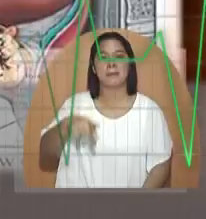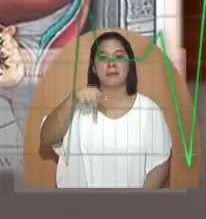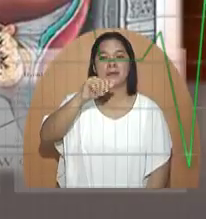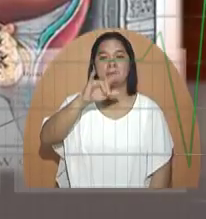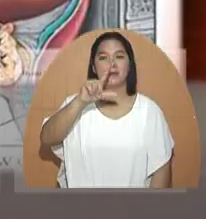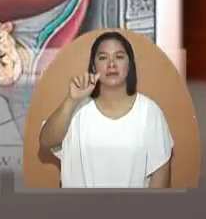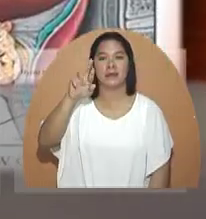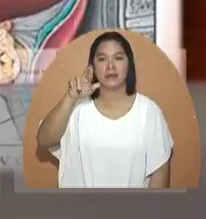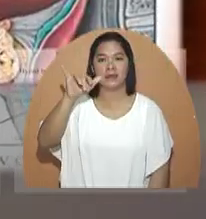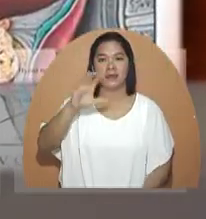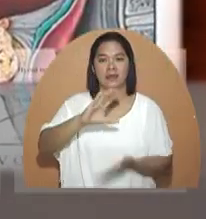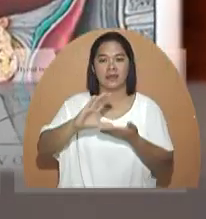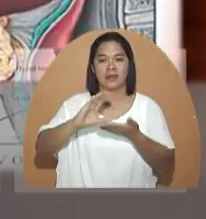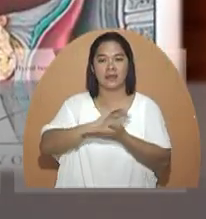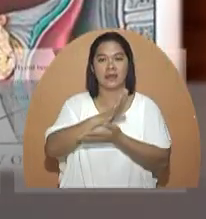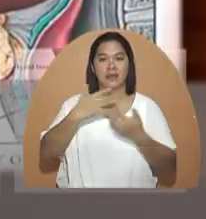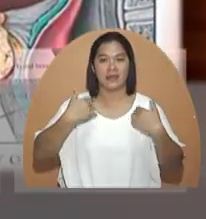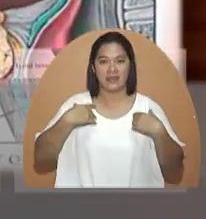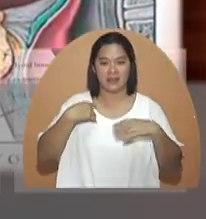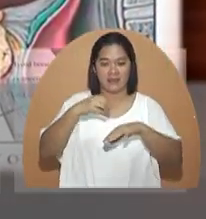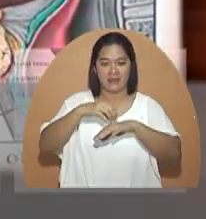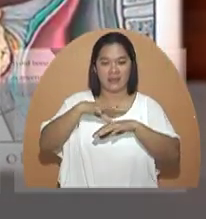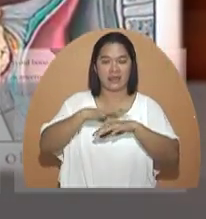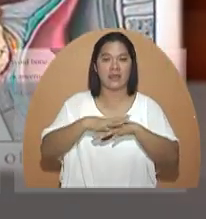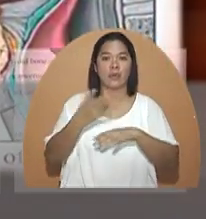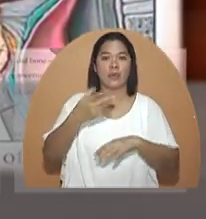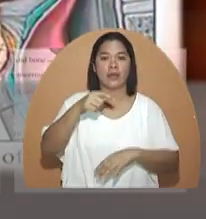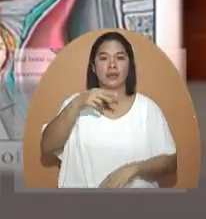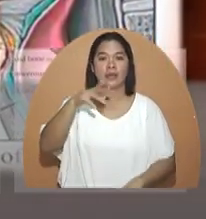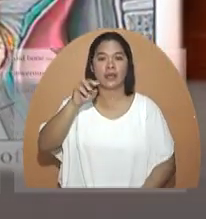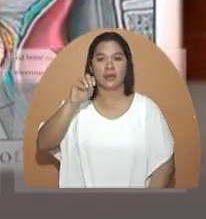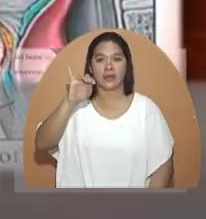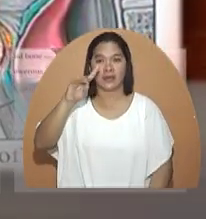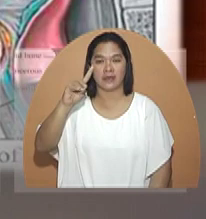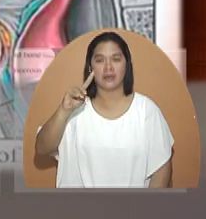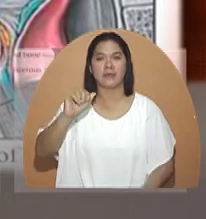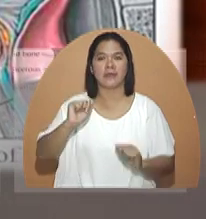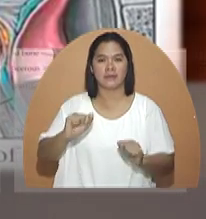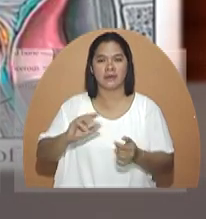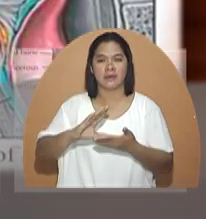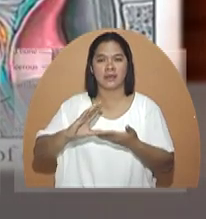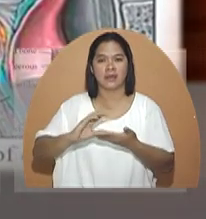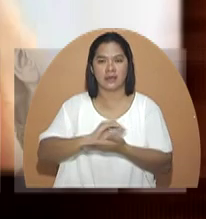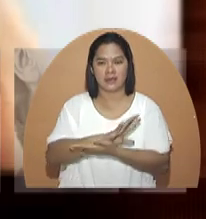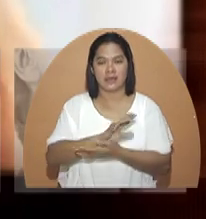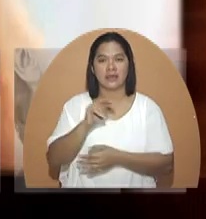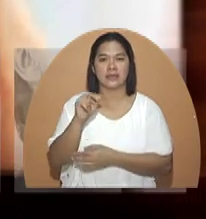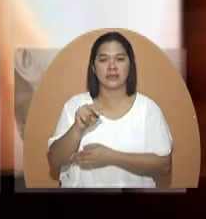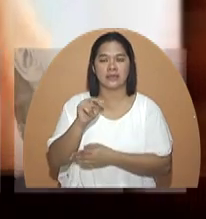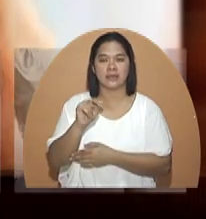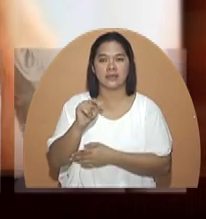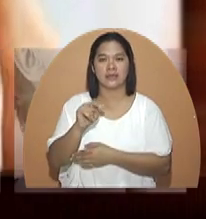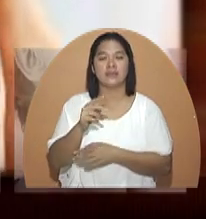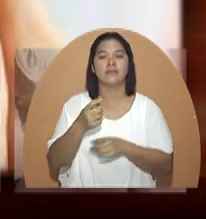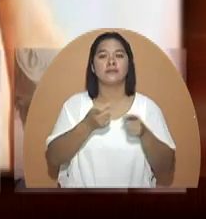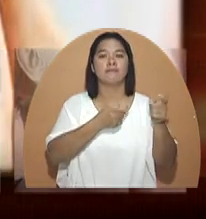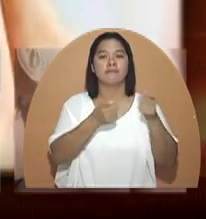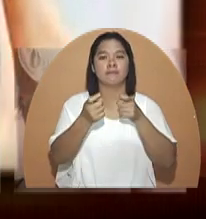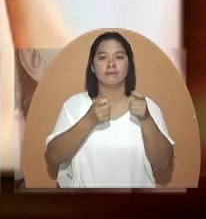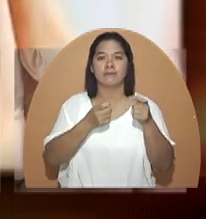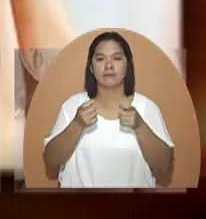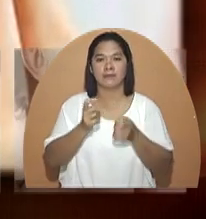Ang papillary cancer ay pagkakaroon ng bukol sa thyroid na cancerous at kinakailangan